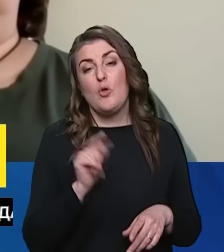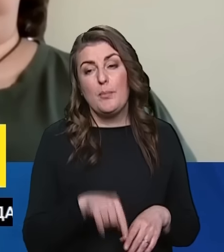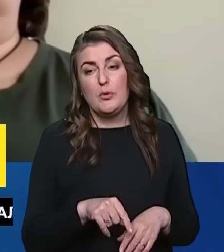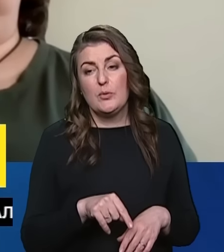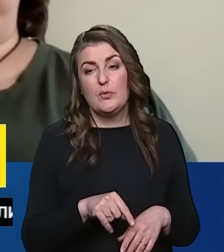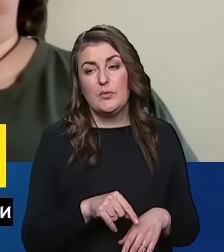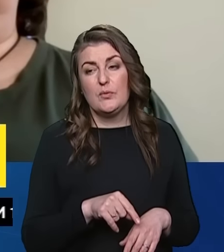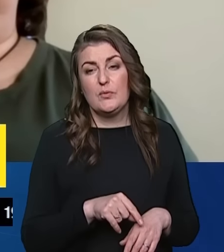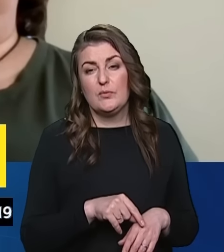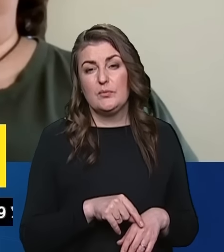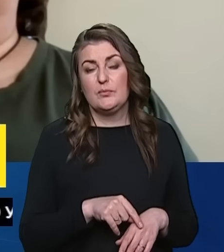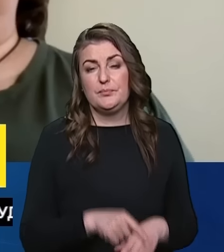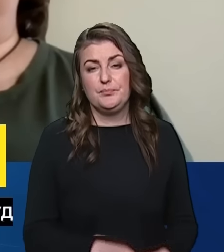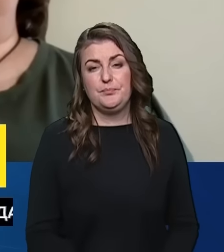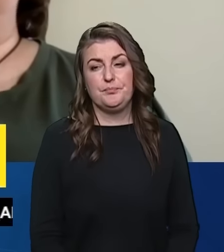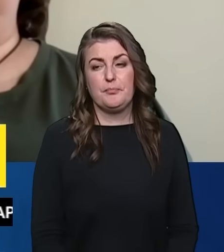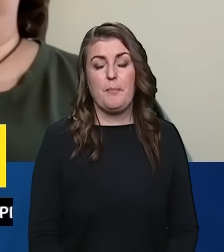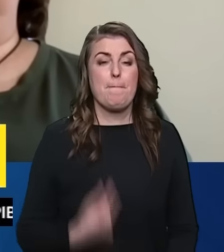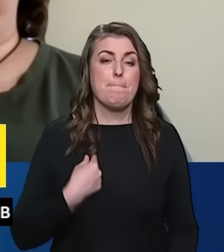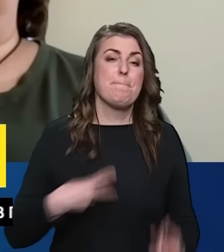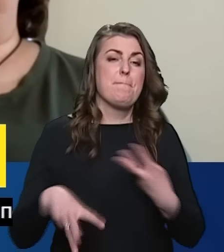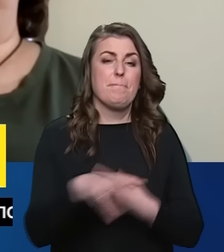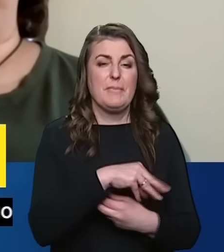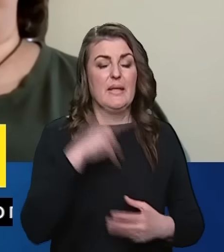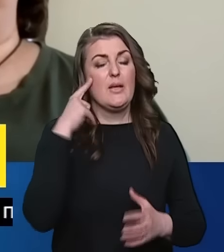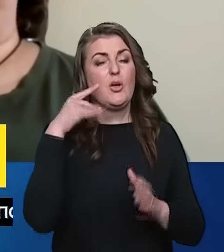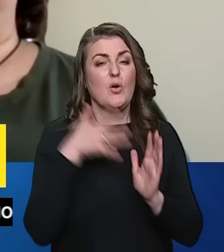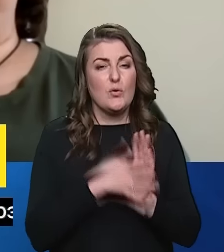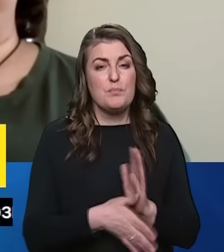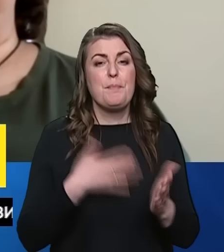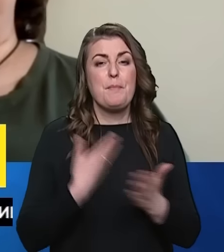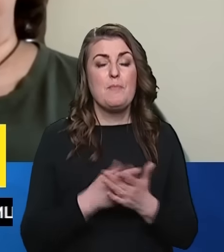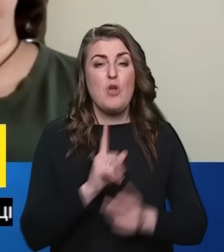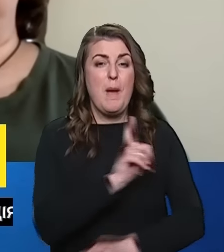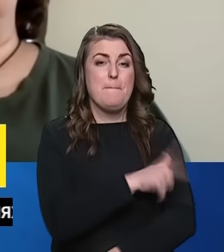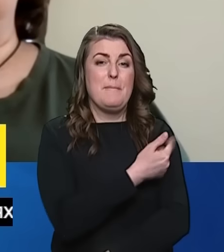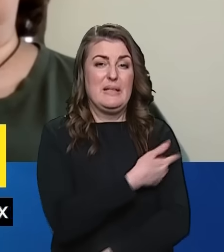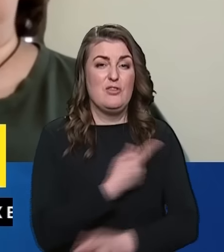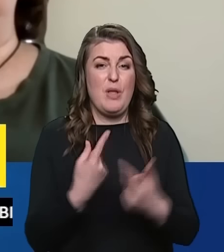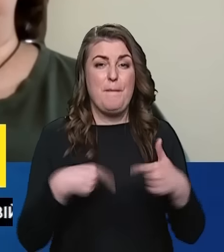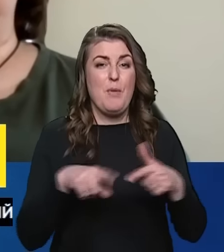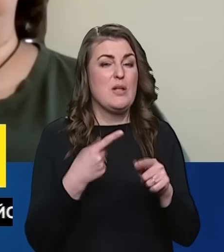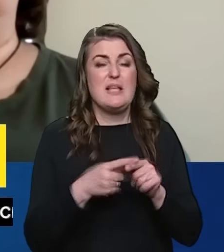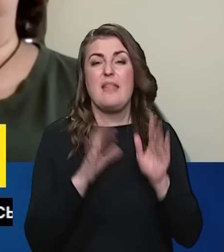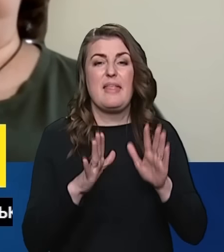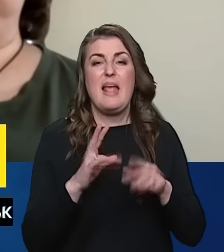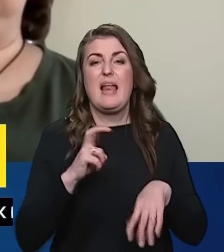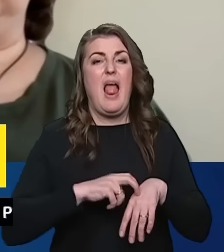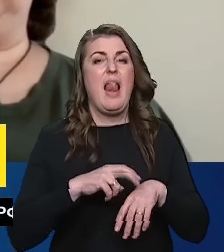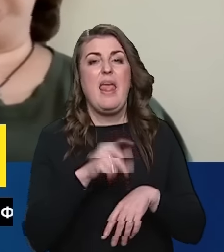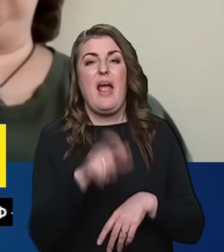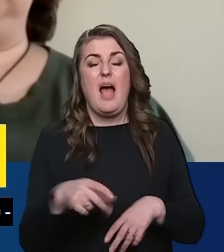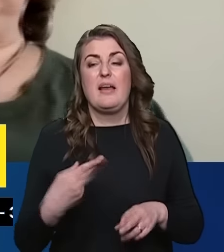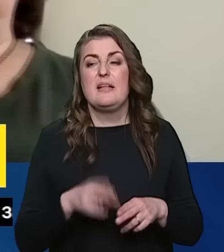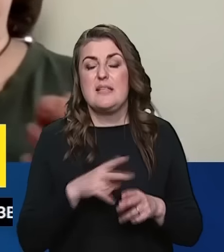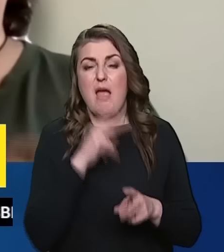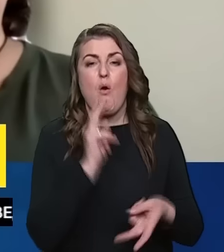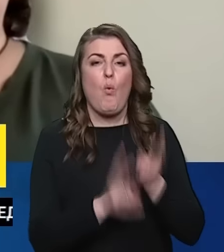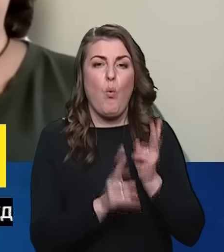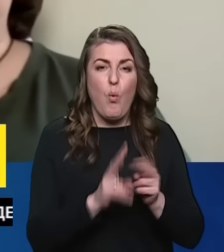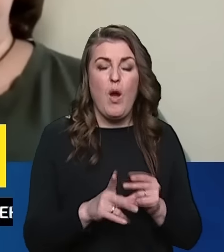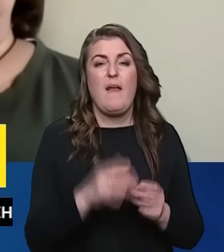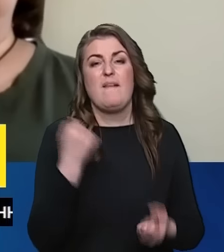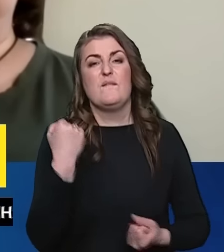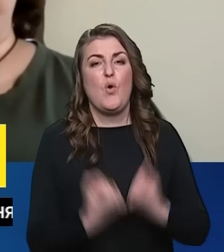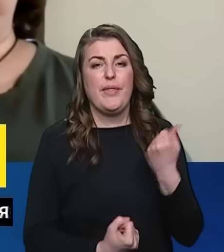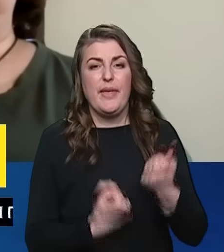тобто, ми розуміємо, наприклад, що медичні підрозділи – це не тільки лікарі, це і кухарі, це